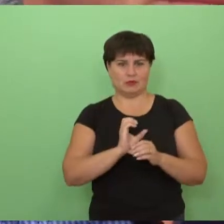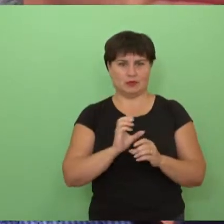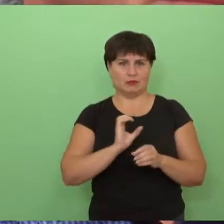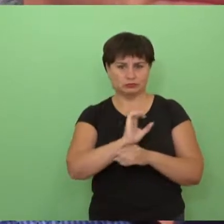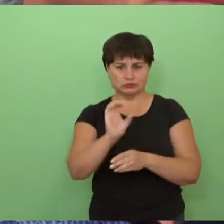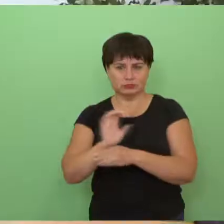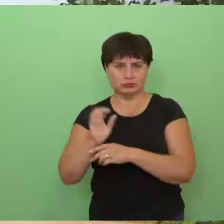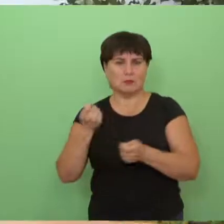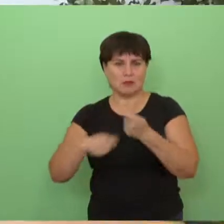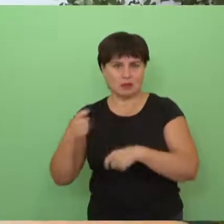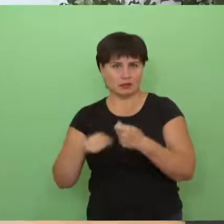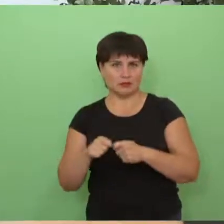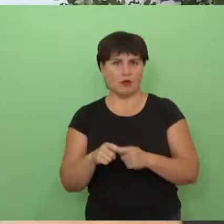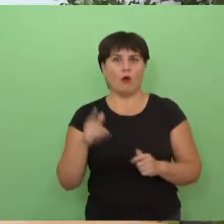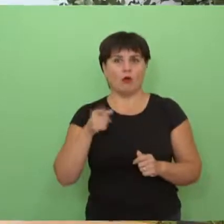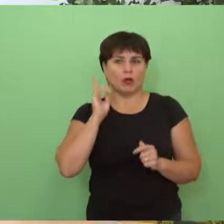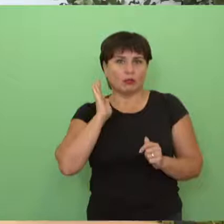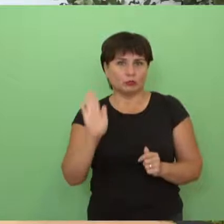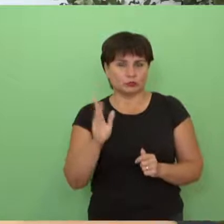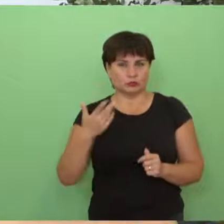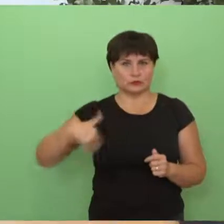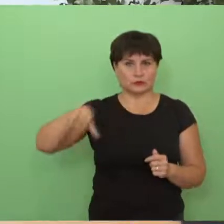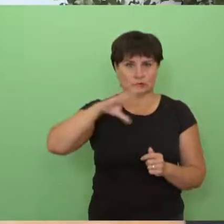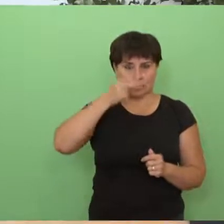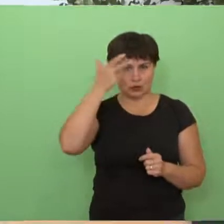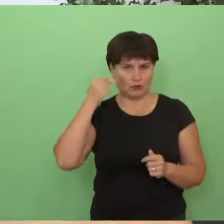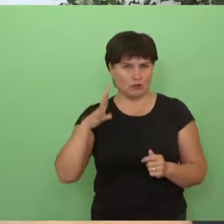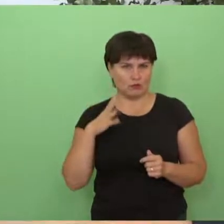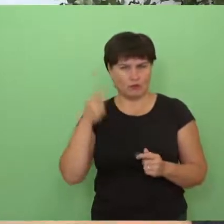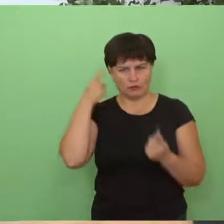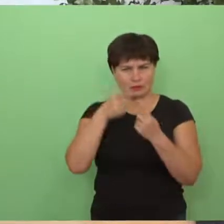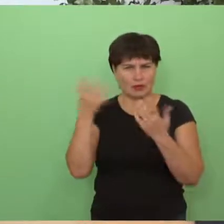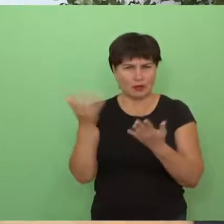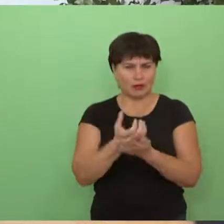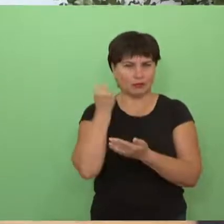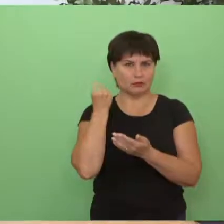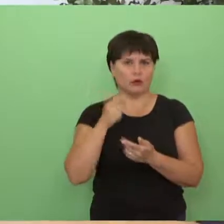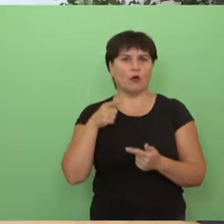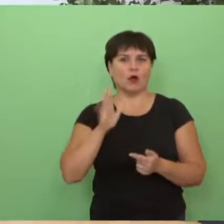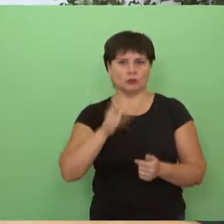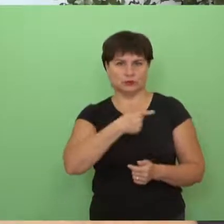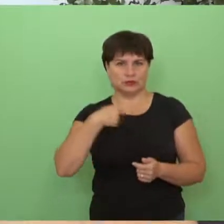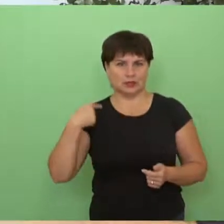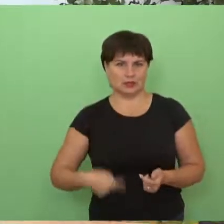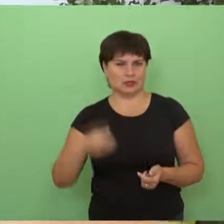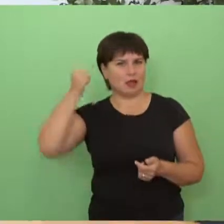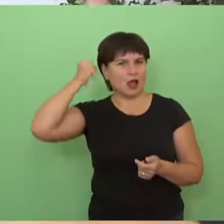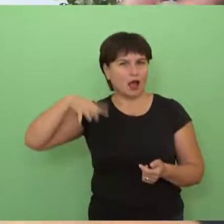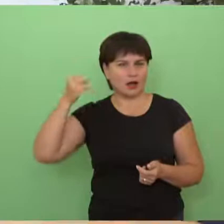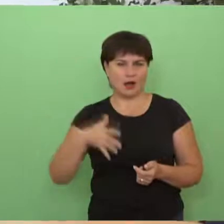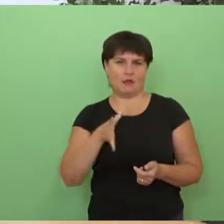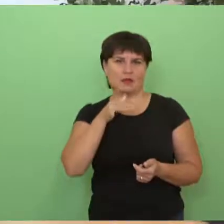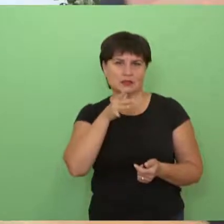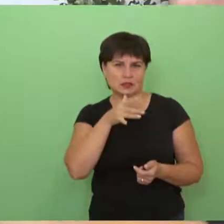Kad mes ją pardavinėsim visoji Lietuvoj, tai jau buvo pasiekimas. O kad mes ją eksportuosim į Kiniją, į Saudo Arabiją, į Izraelį,